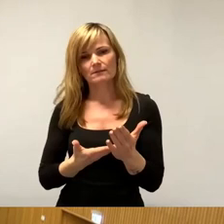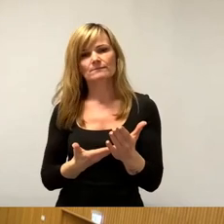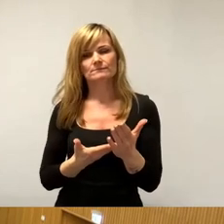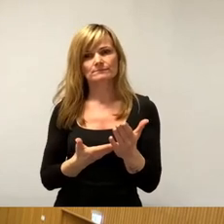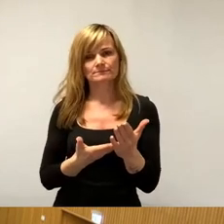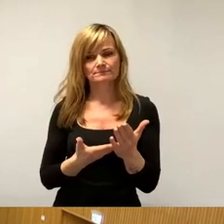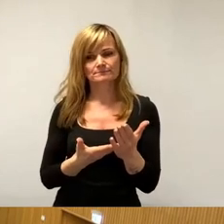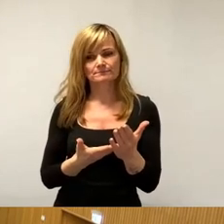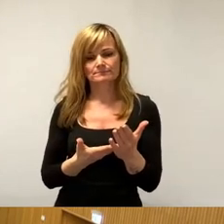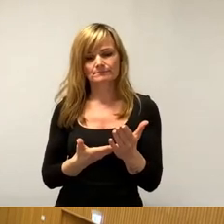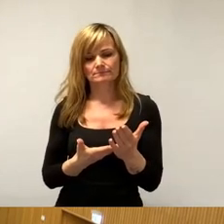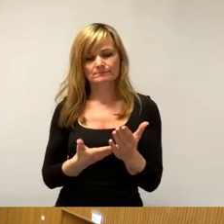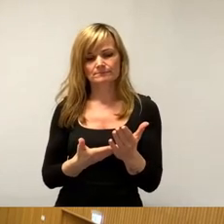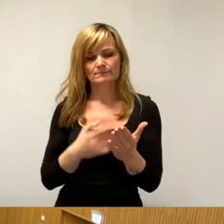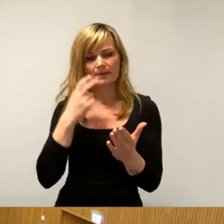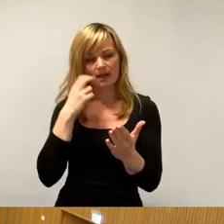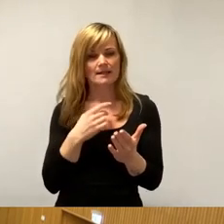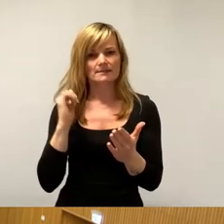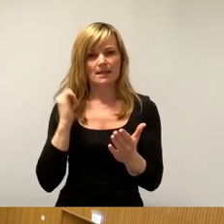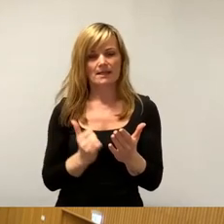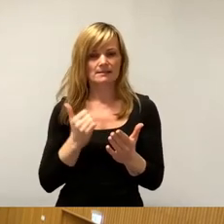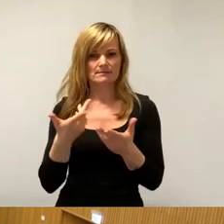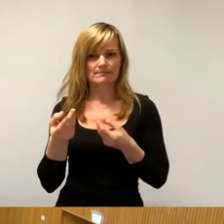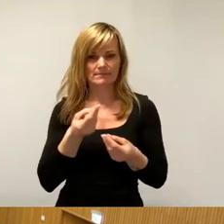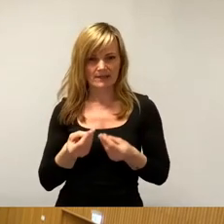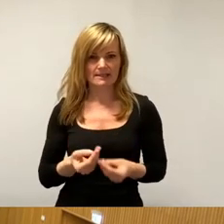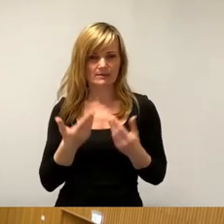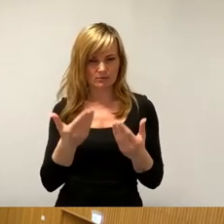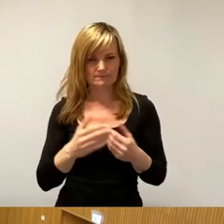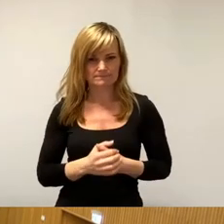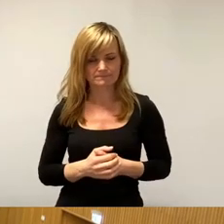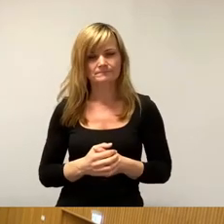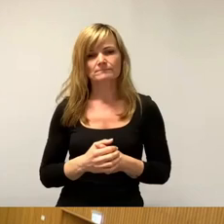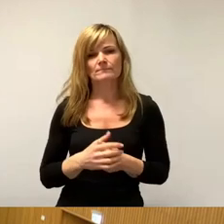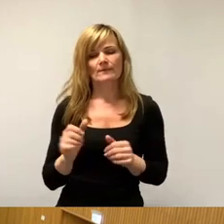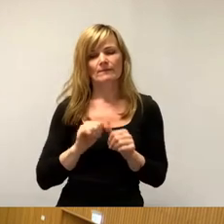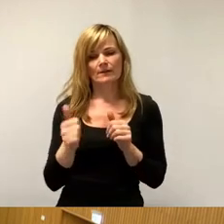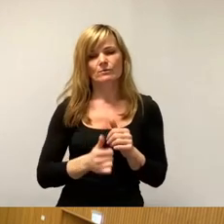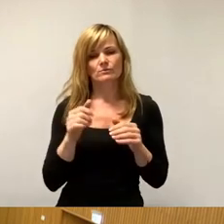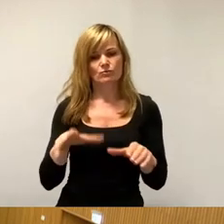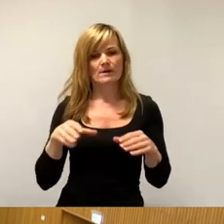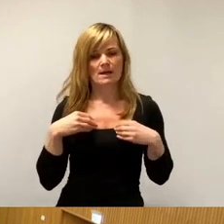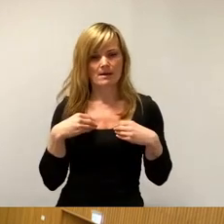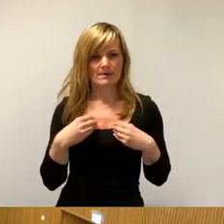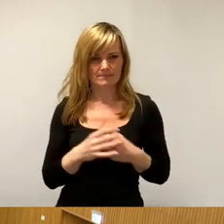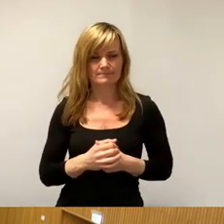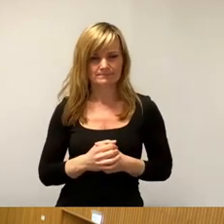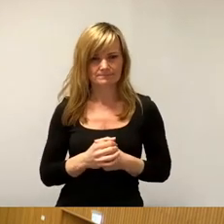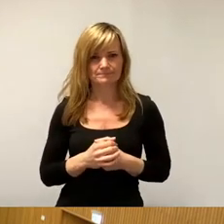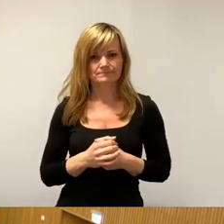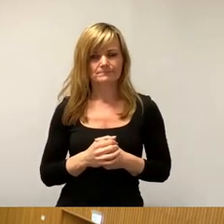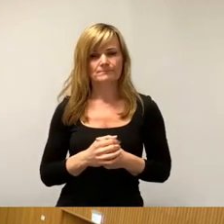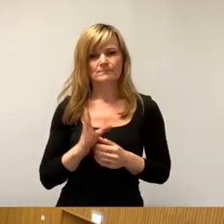Altlastenbewältigung, also der Verlustübernahme der inneren